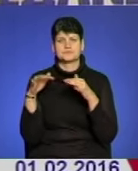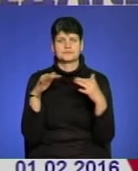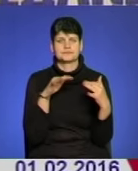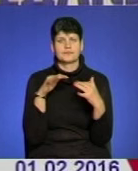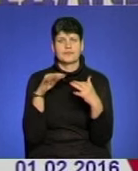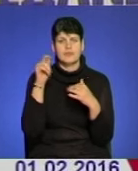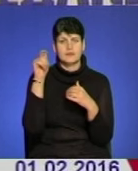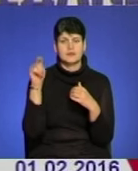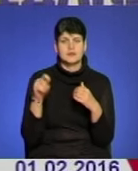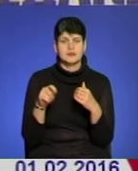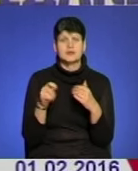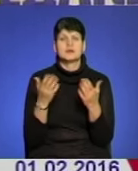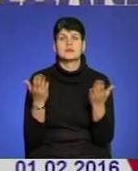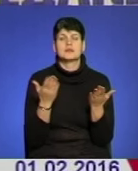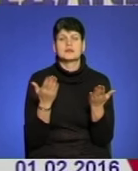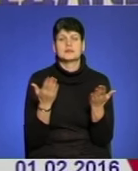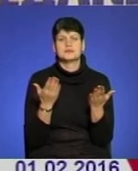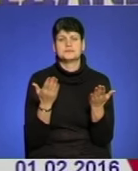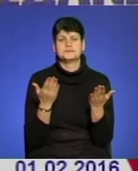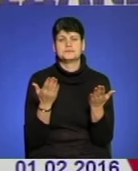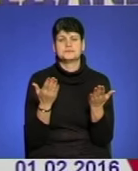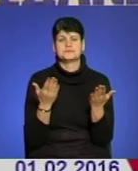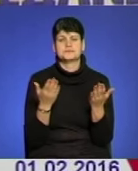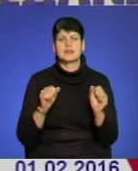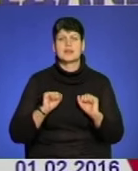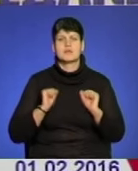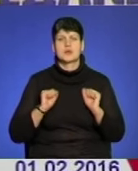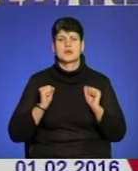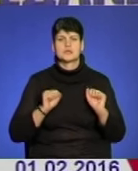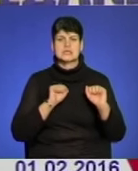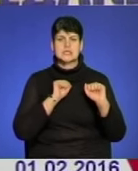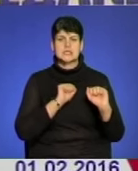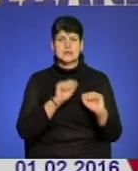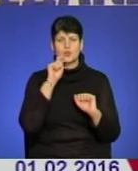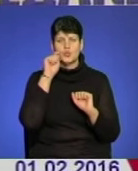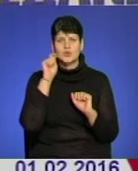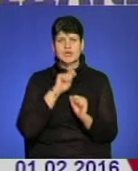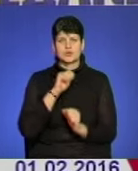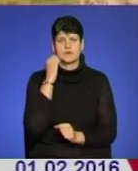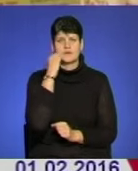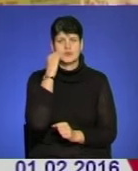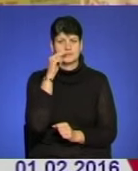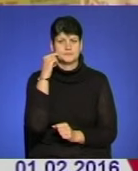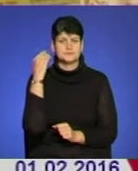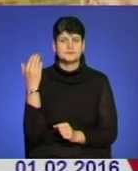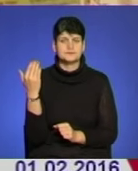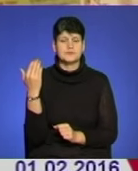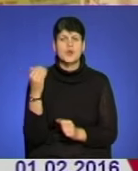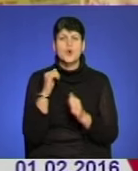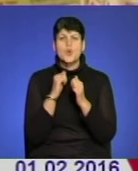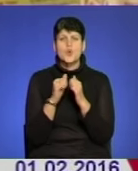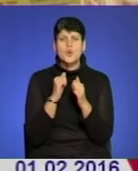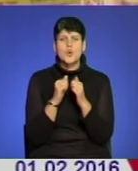які намагаються захистити Україну від москаля. Кожен лауреат